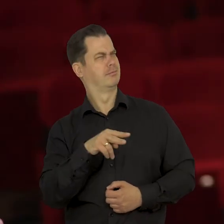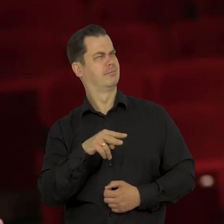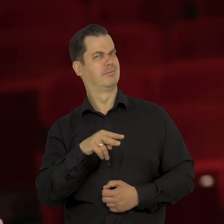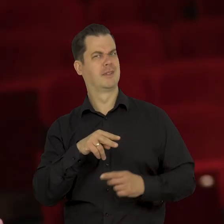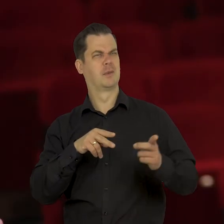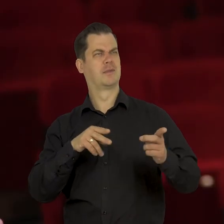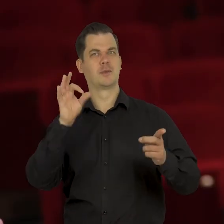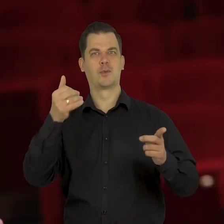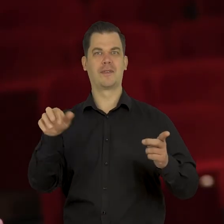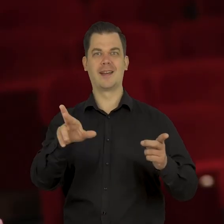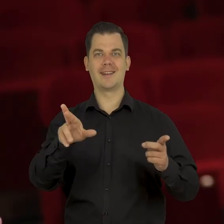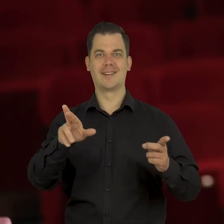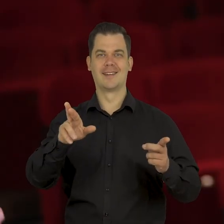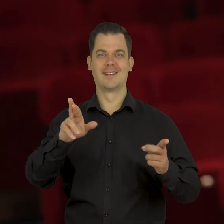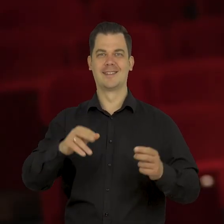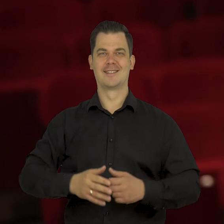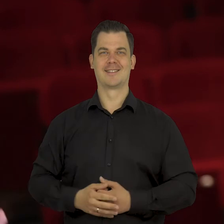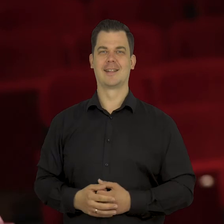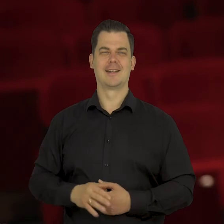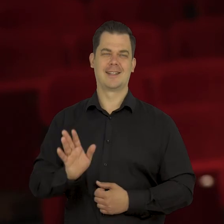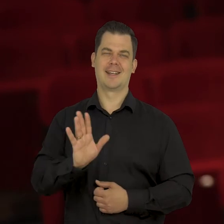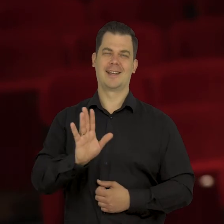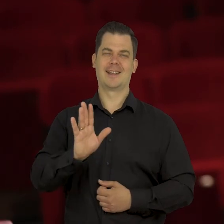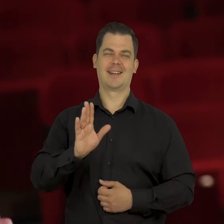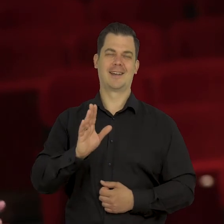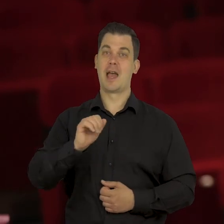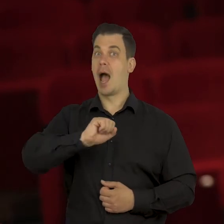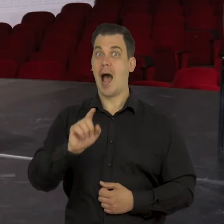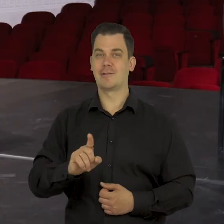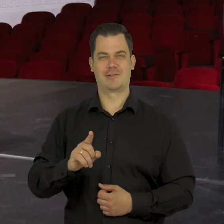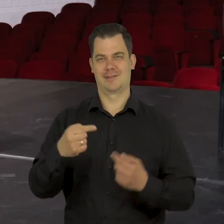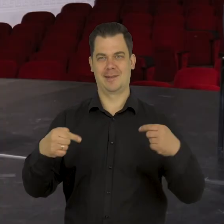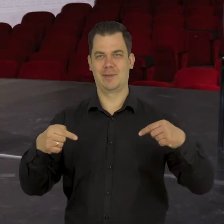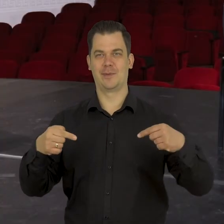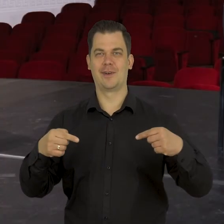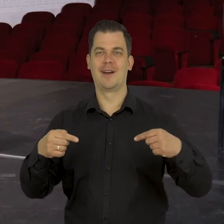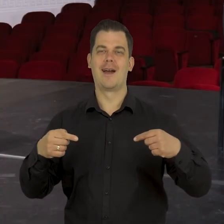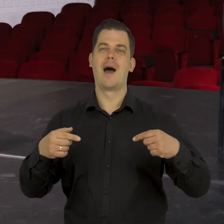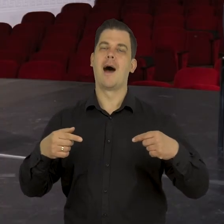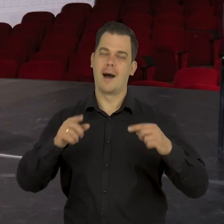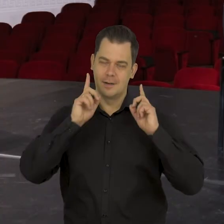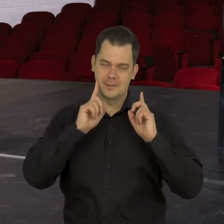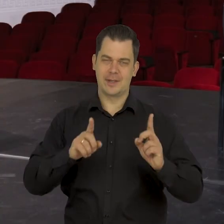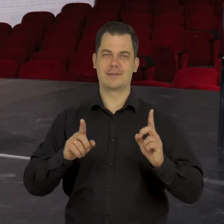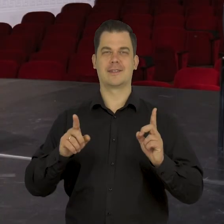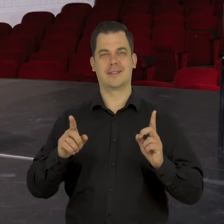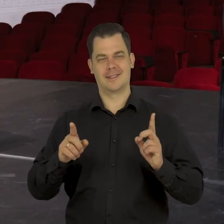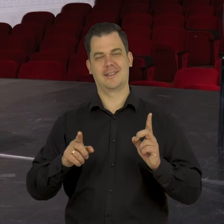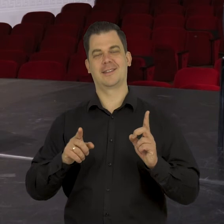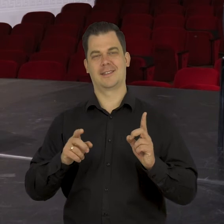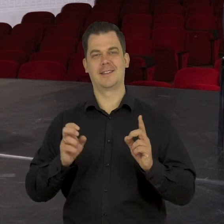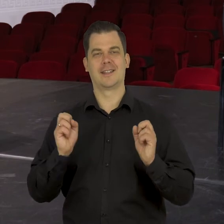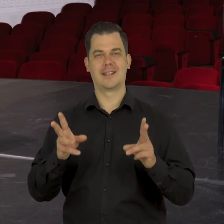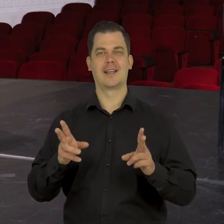I ktoś się zorientował i krzyczał, halo, sufler, nie podpowiadaj. nie, aż tak to nie, ale faktycznie w